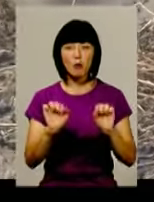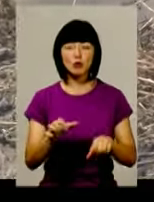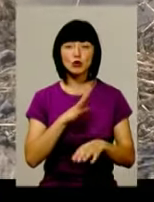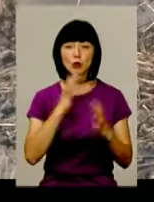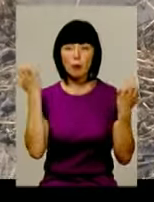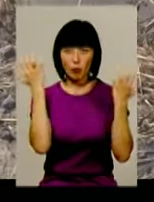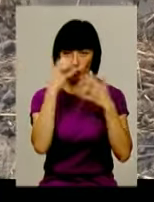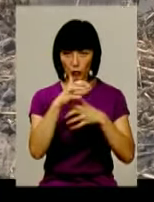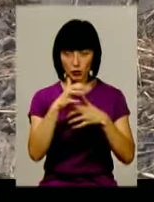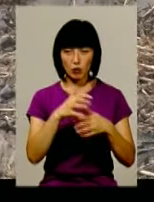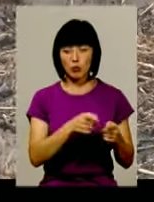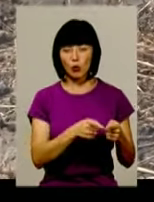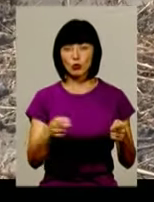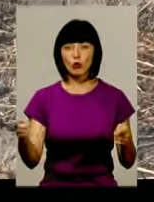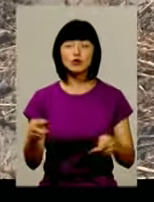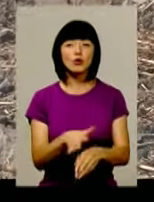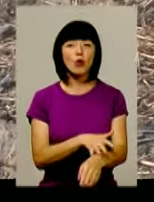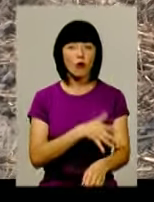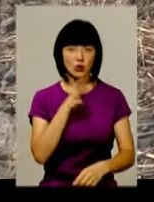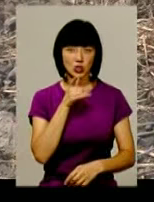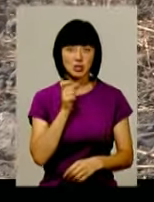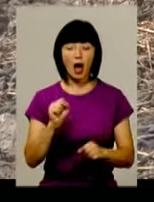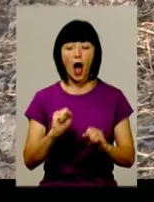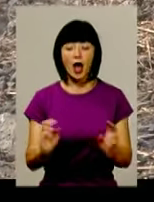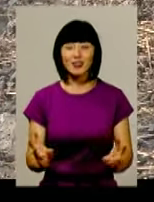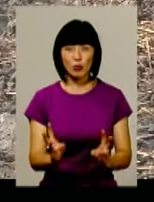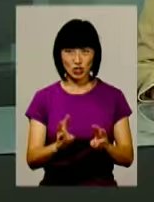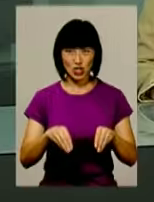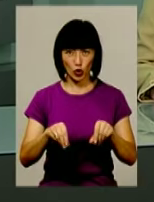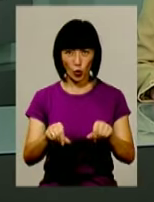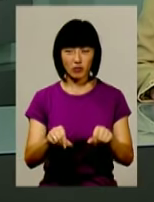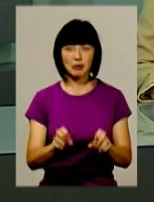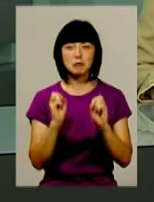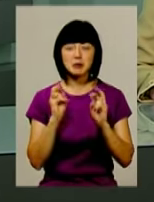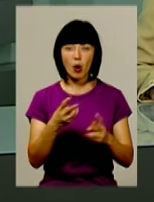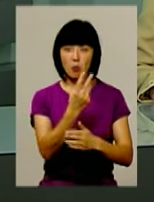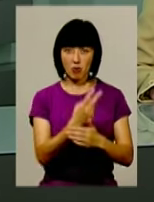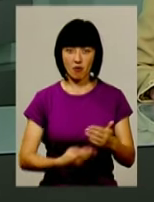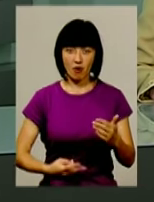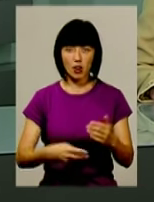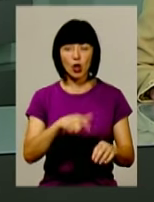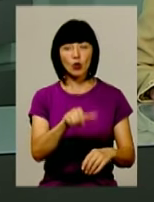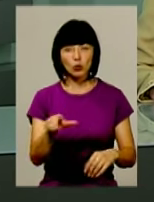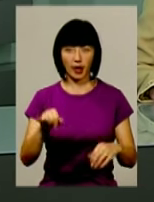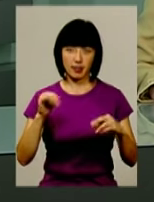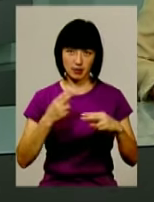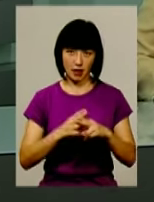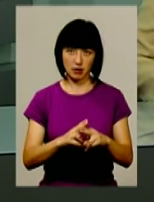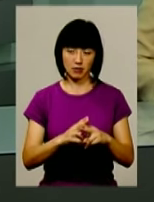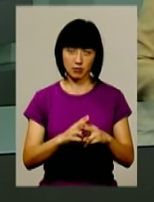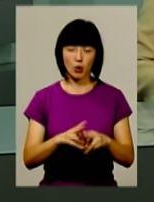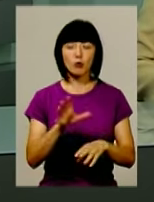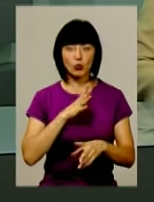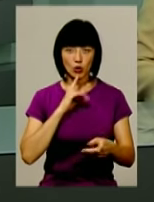непомітно тривати впродовж тривалого часу. А торфяні пожежі створюють небезпеку провалу в ґрунт людей та техніки.